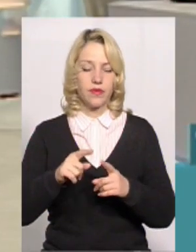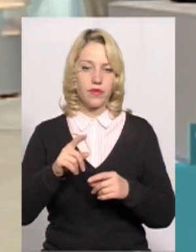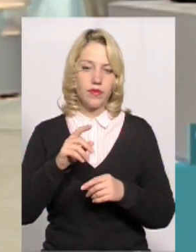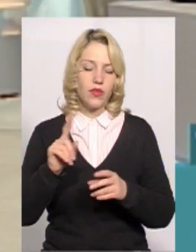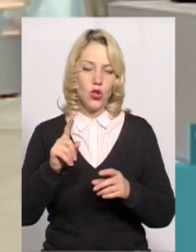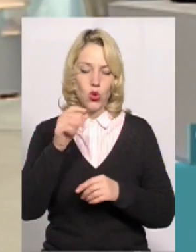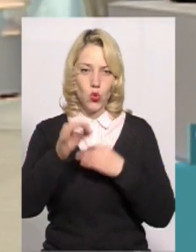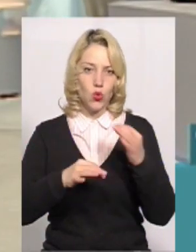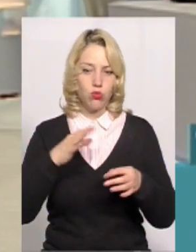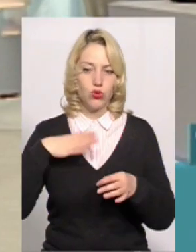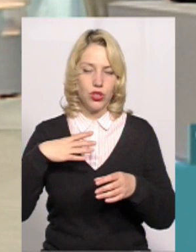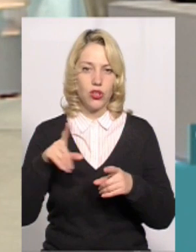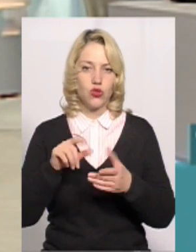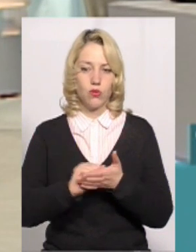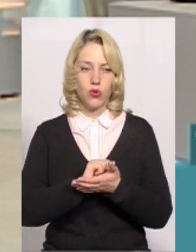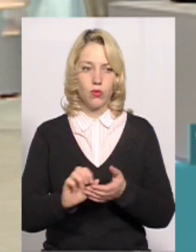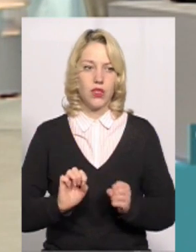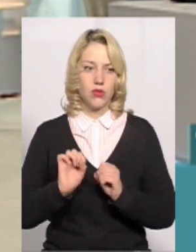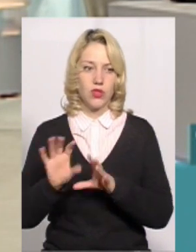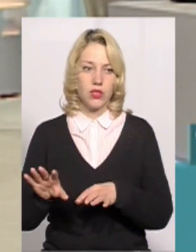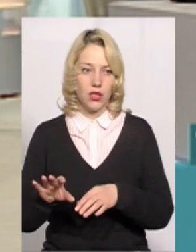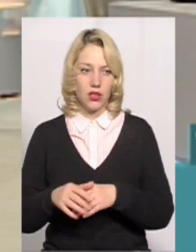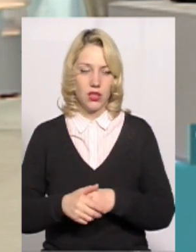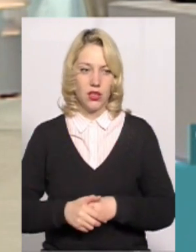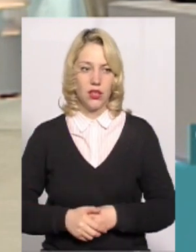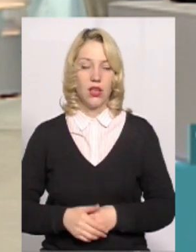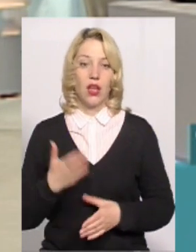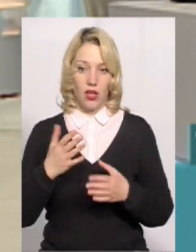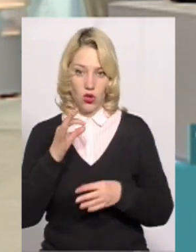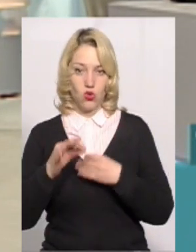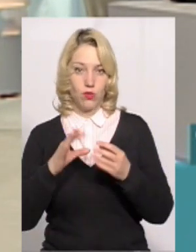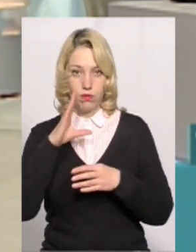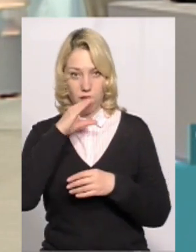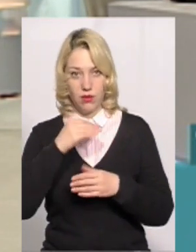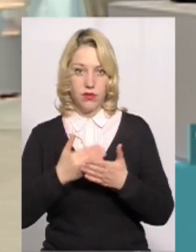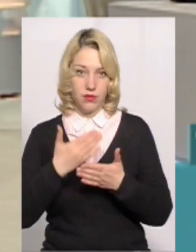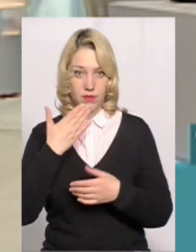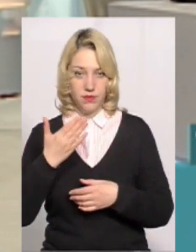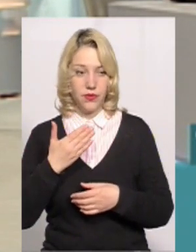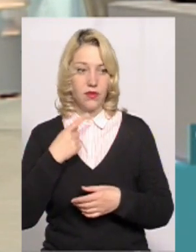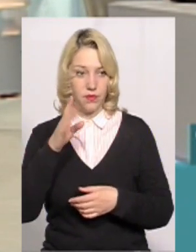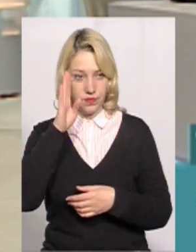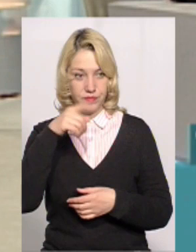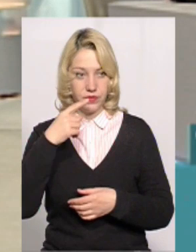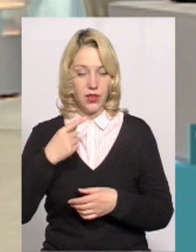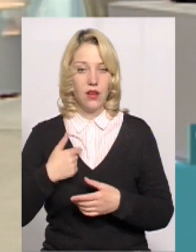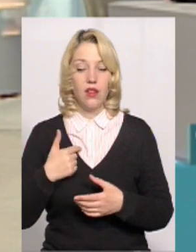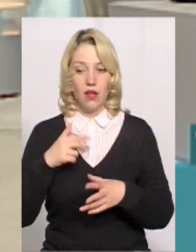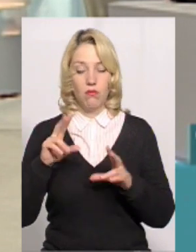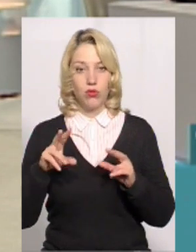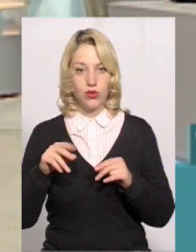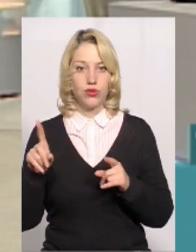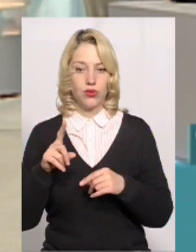цю документацію здати, прозвітувати, в нас так пощастило минулого разу, що, в принципі,